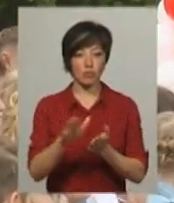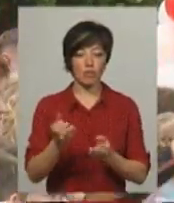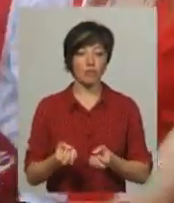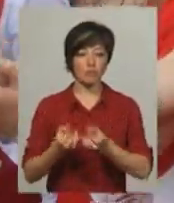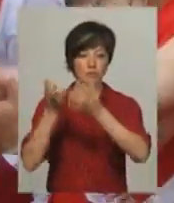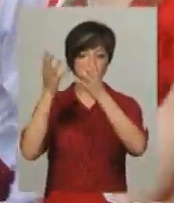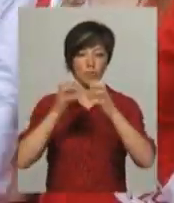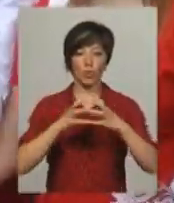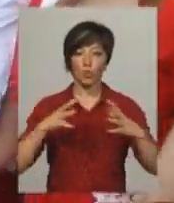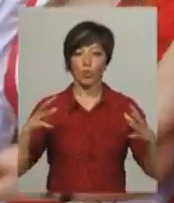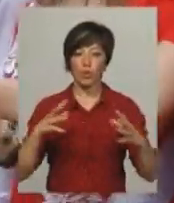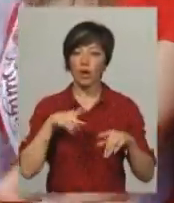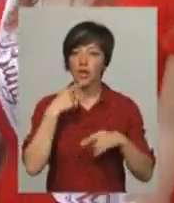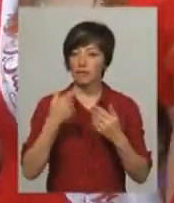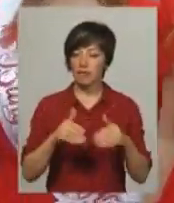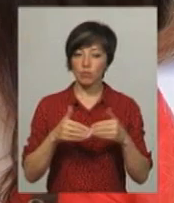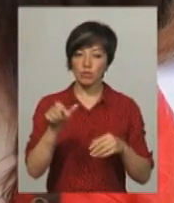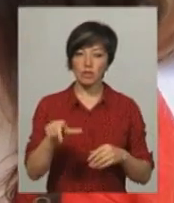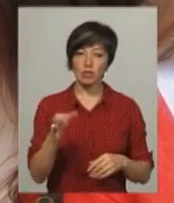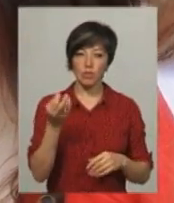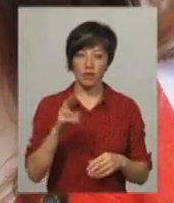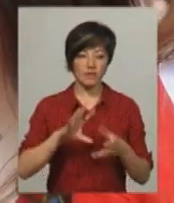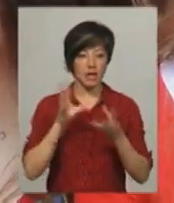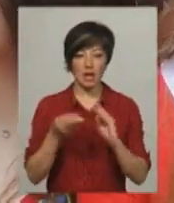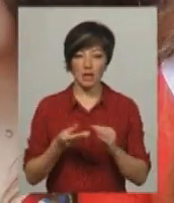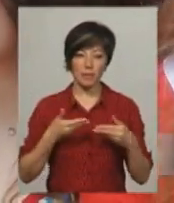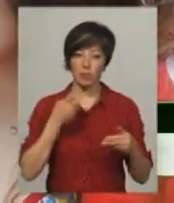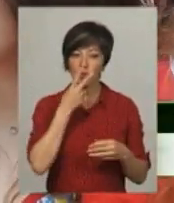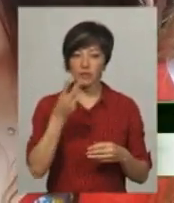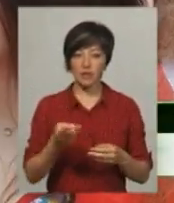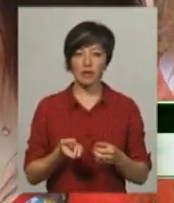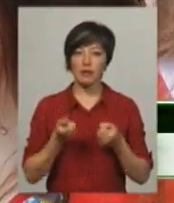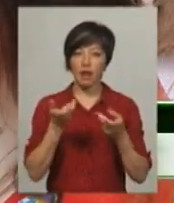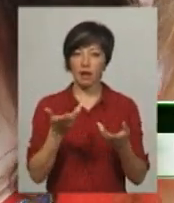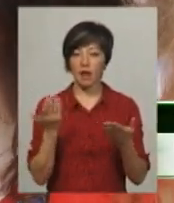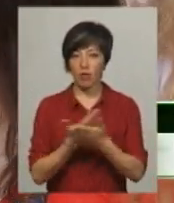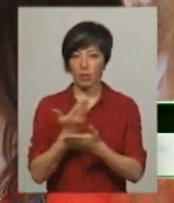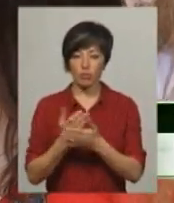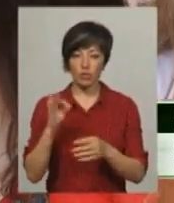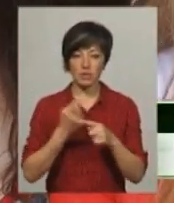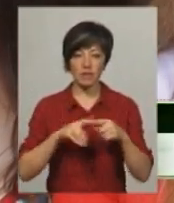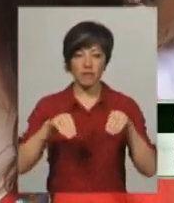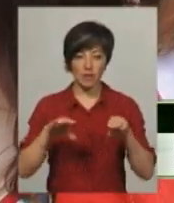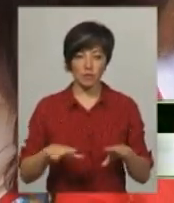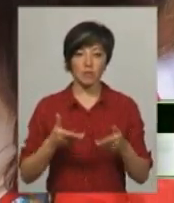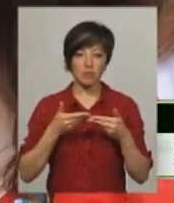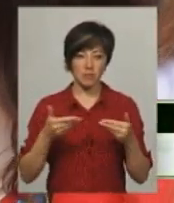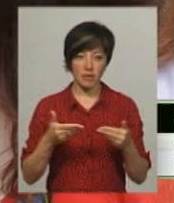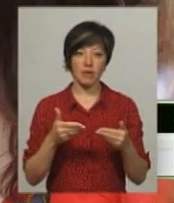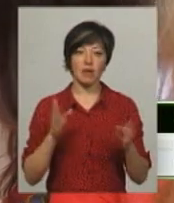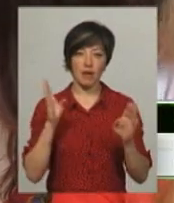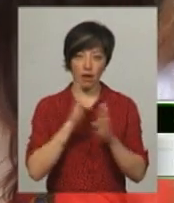запускання повітряних кульок, каже випускниця Оля. Ну, взагалі, ми подивилися декілька репортажів про це, і ми вирішили, що ми достатньо